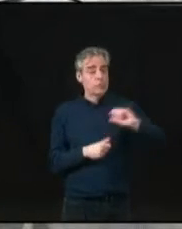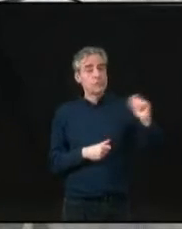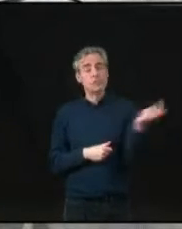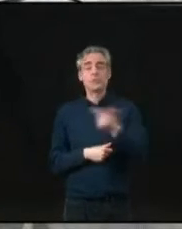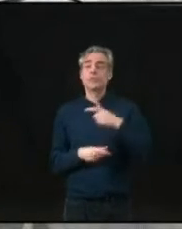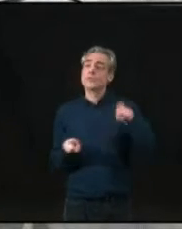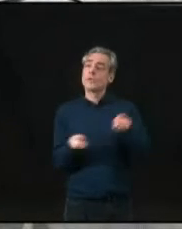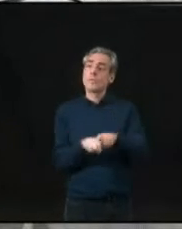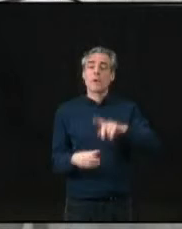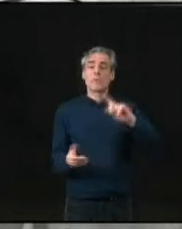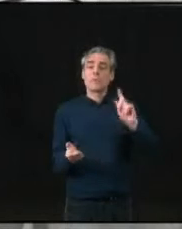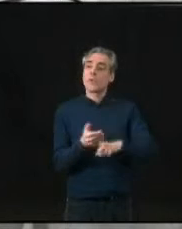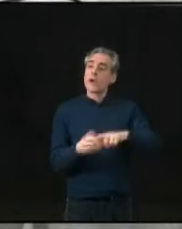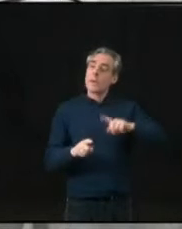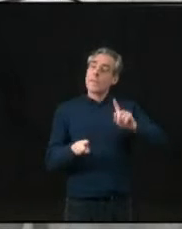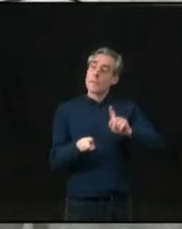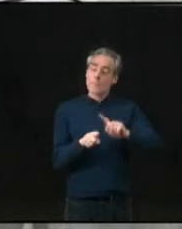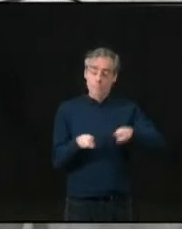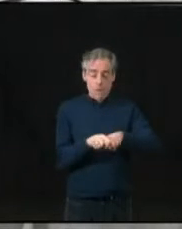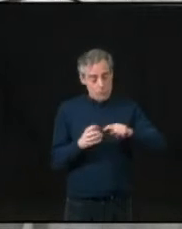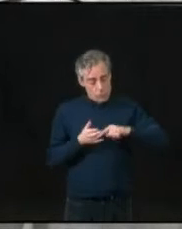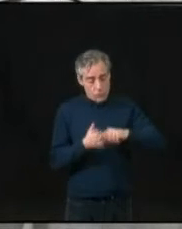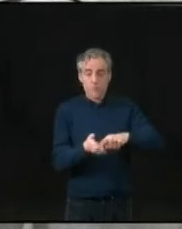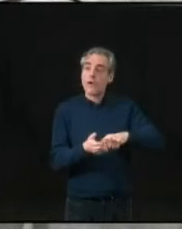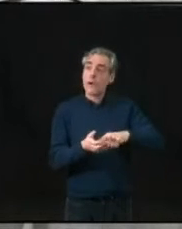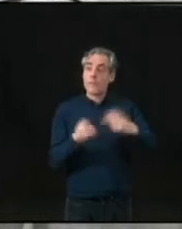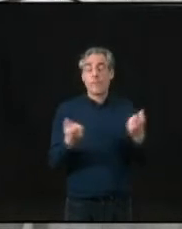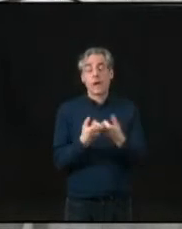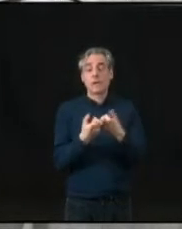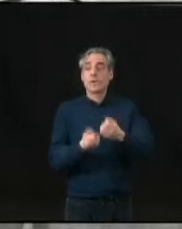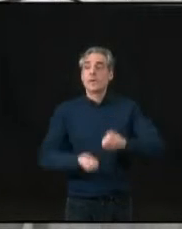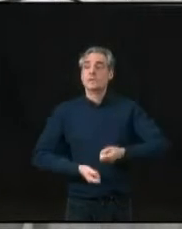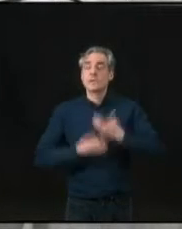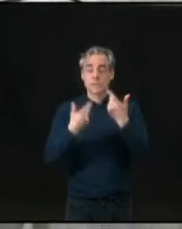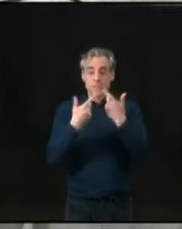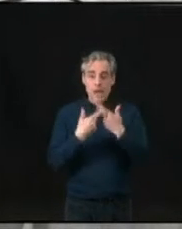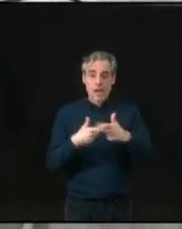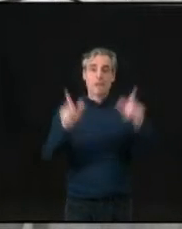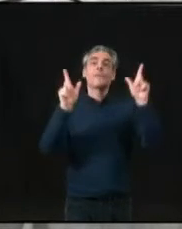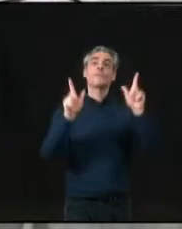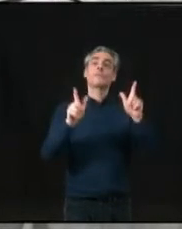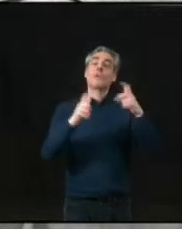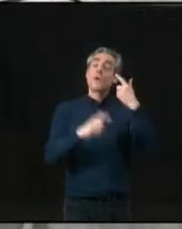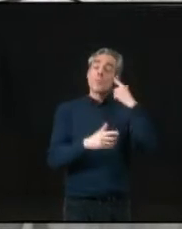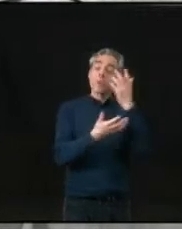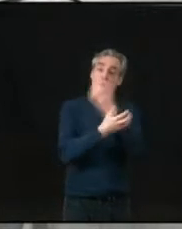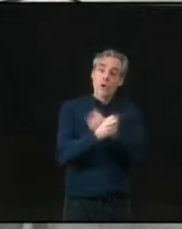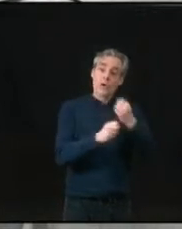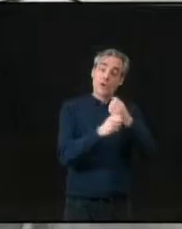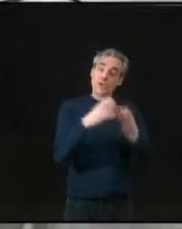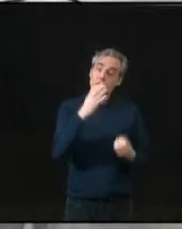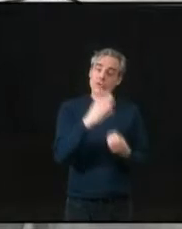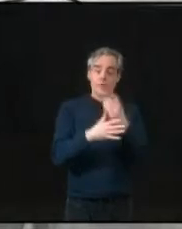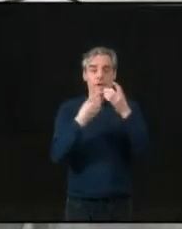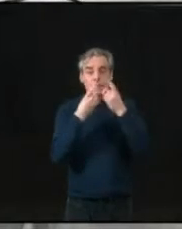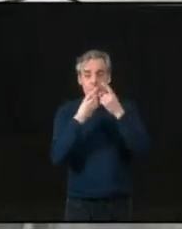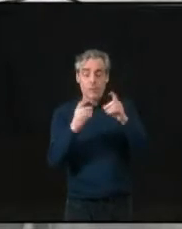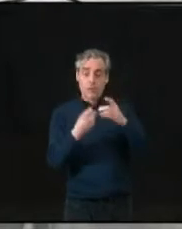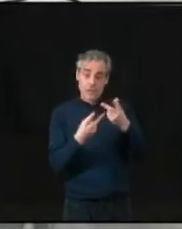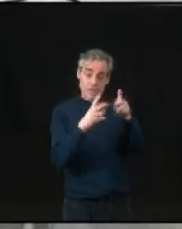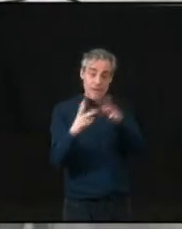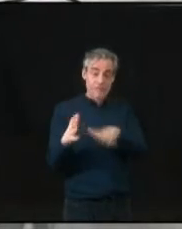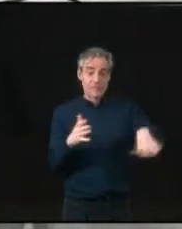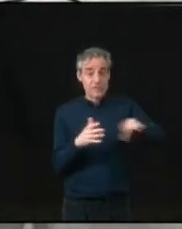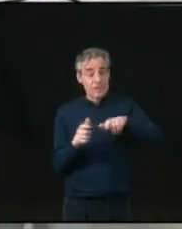mêmes droits et les mêmes devoirs, dont celui de s'exprimer librement. Pour refonder la démocratie locale, nous devons associer les habitants et